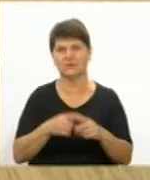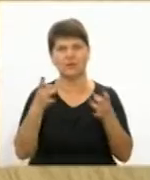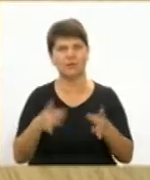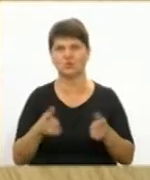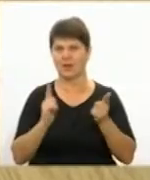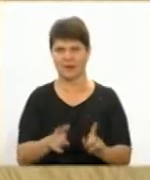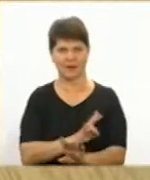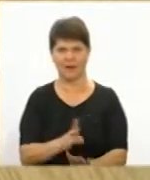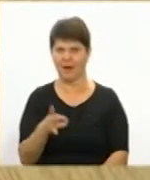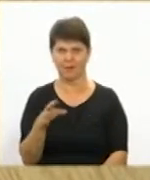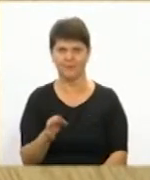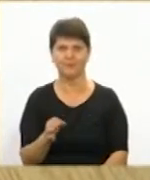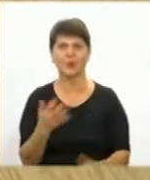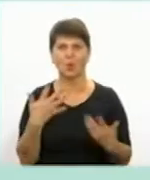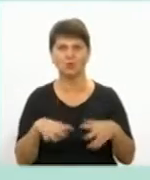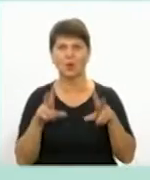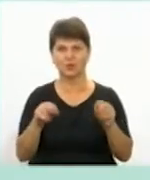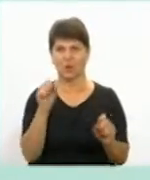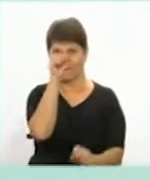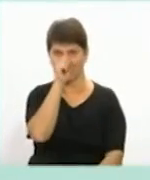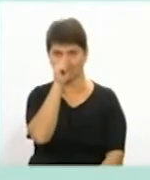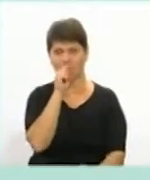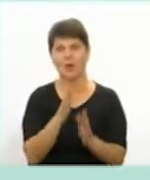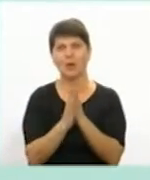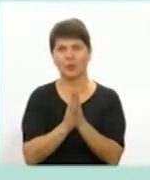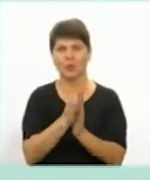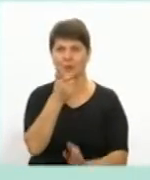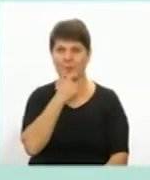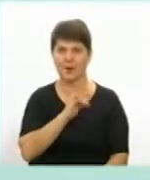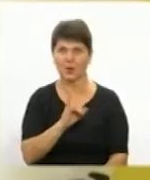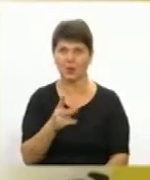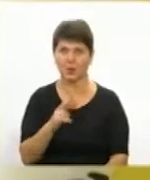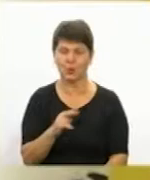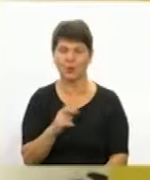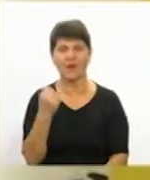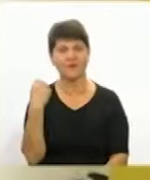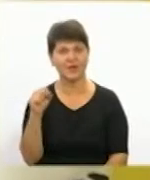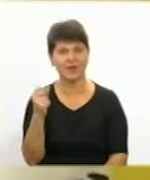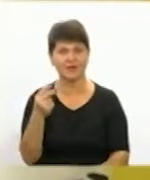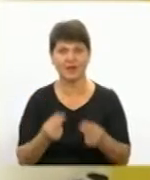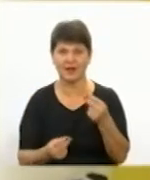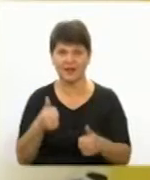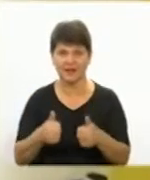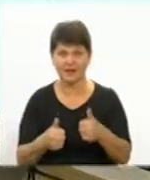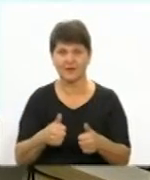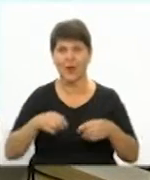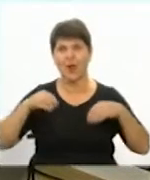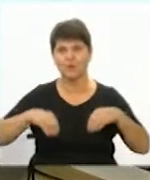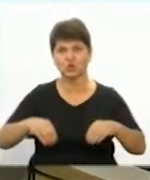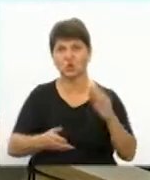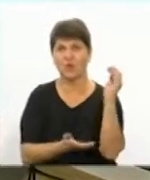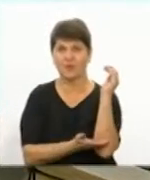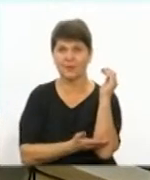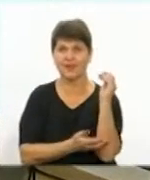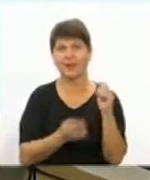нереально, тому що вже обіцяють морози. Тут же просимо пані Юлію перевірити, чи вигравали тендери на закупівлю посадкового матеріалу ті ж